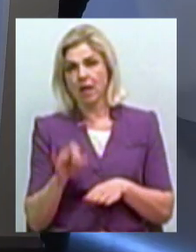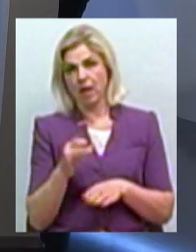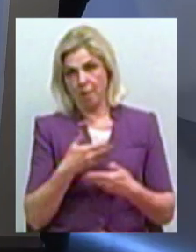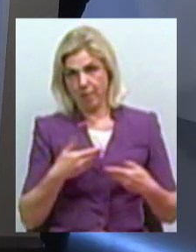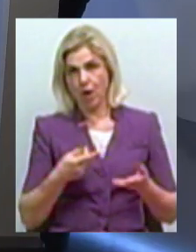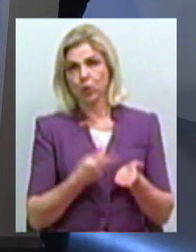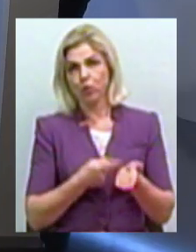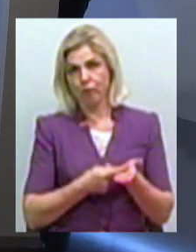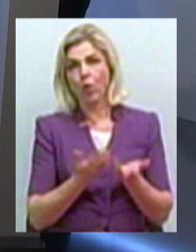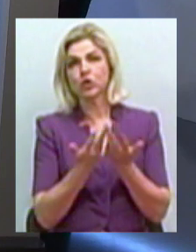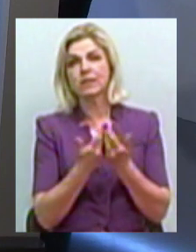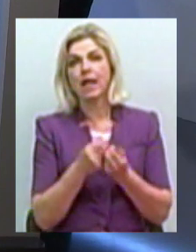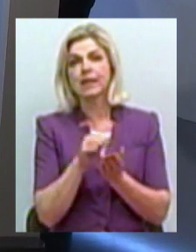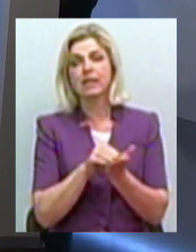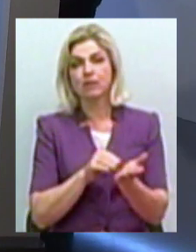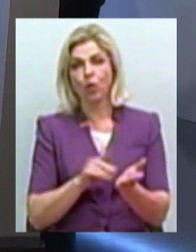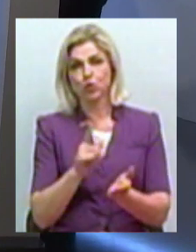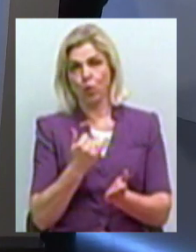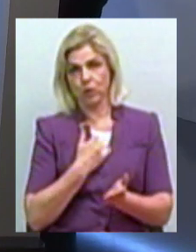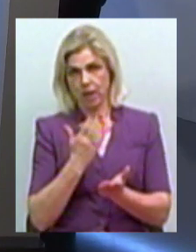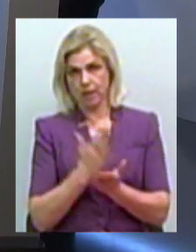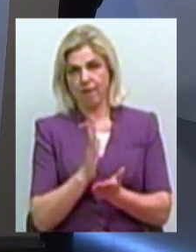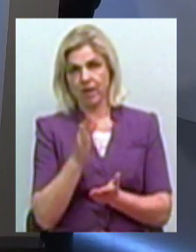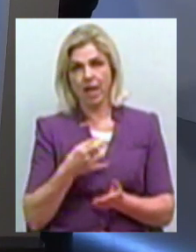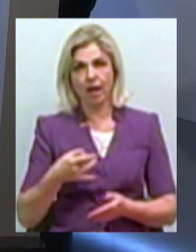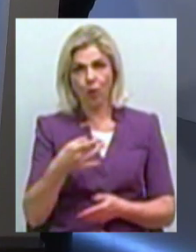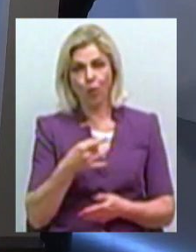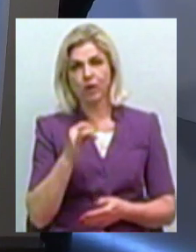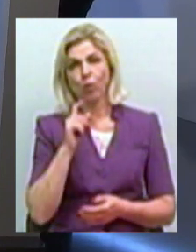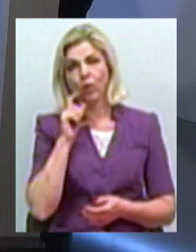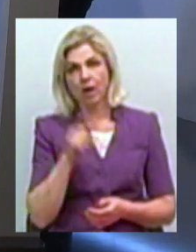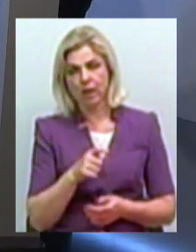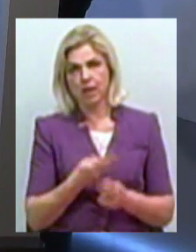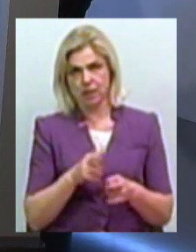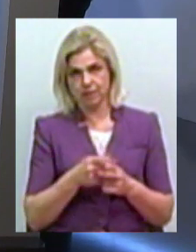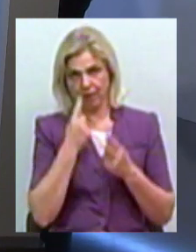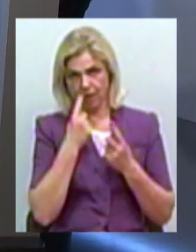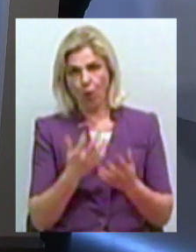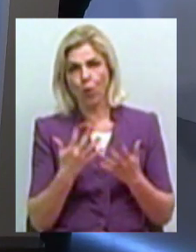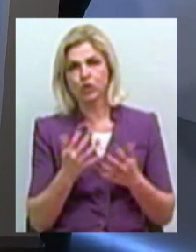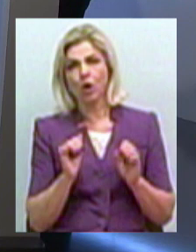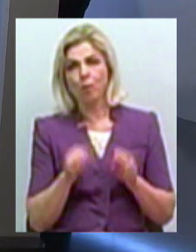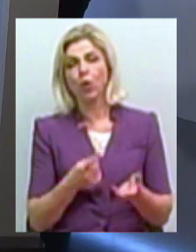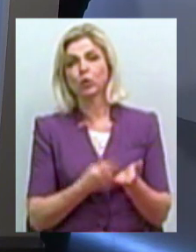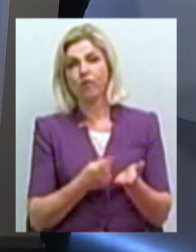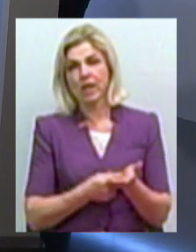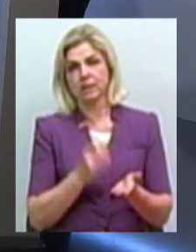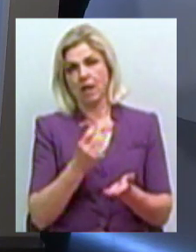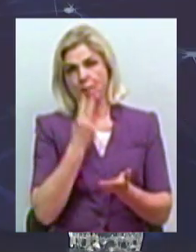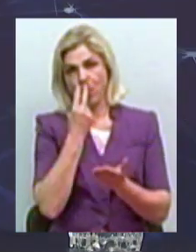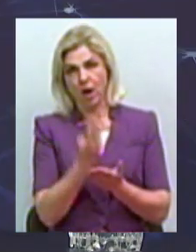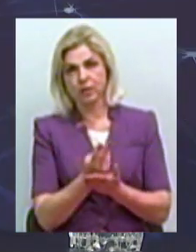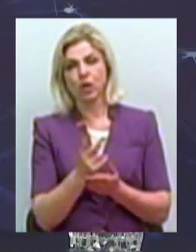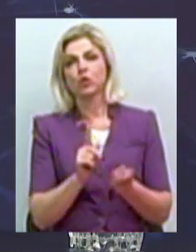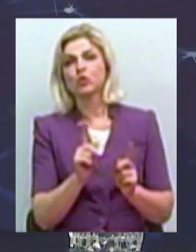доводимо статистику, яка є у нас в регіонах по Україні. Тобто, це наочно хоча б можна якось довести і показати, що